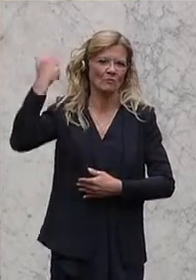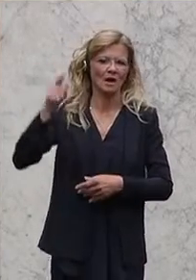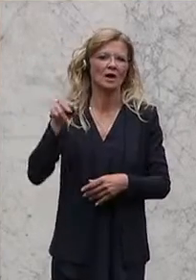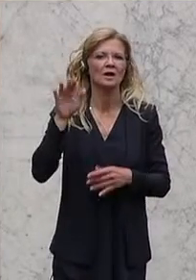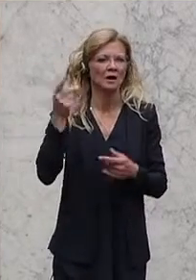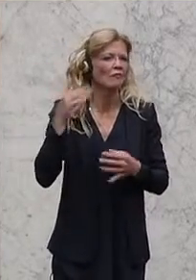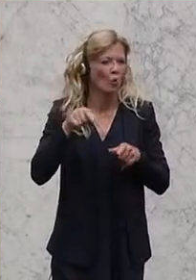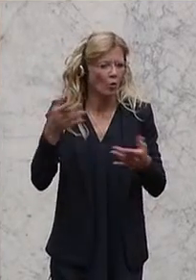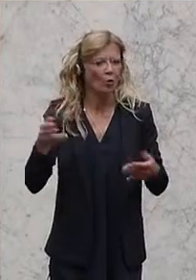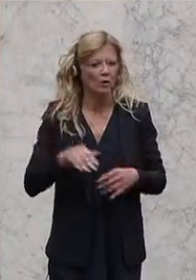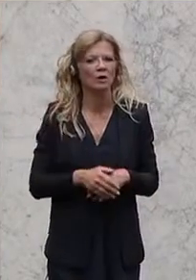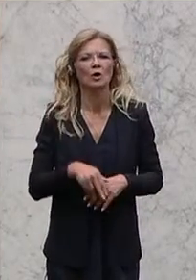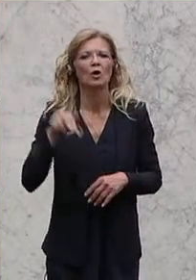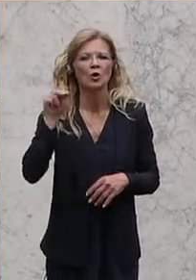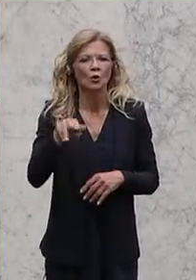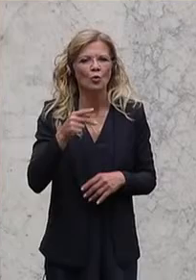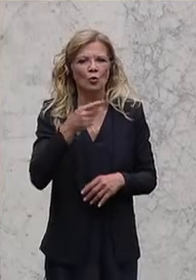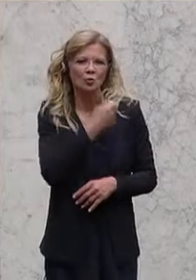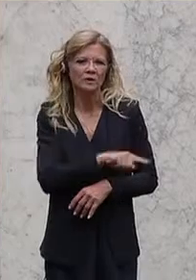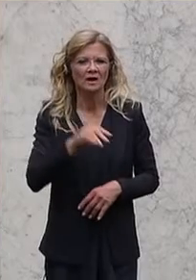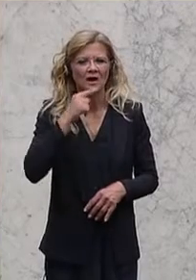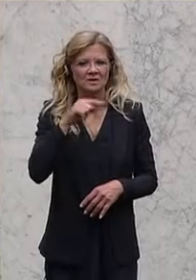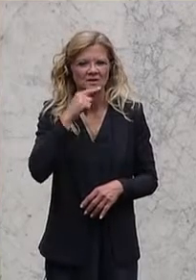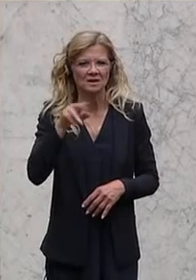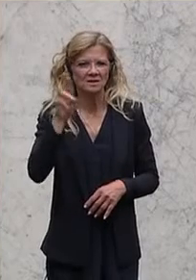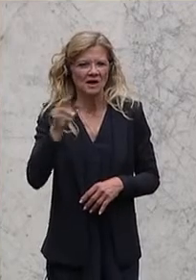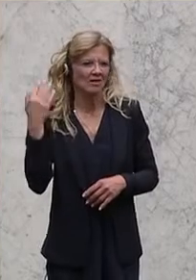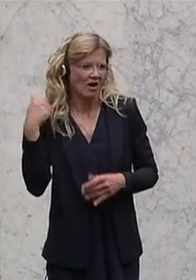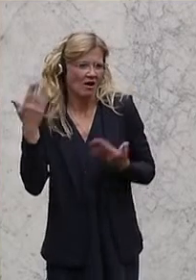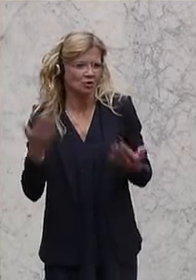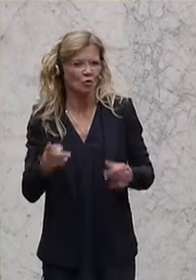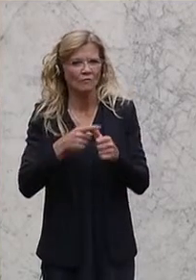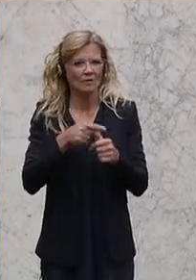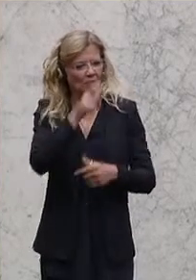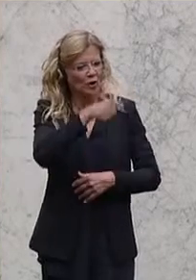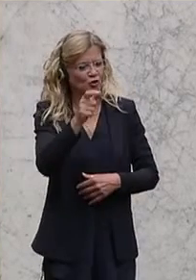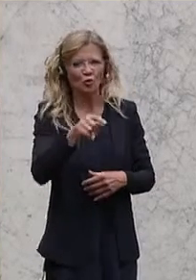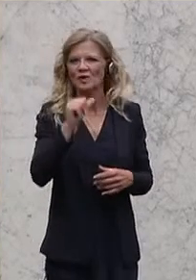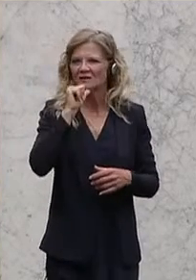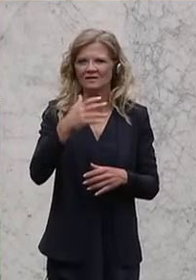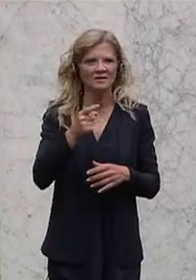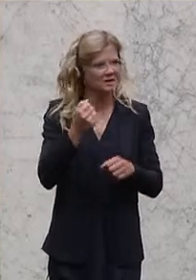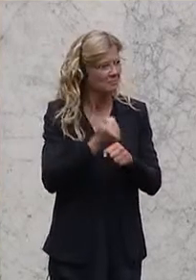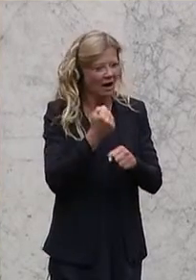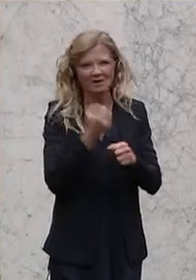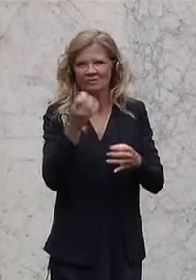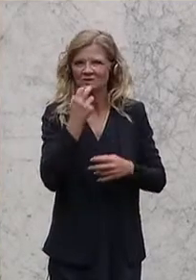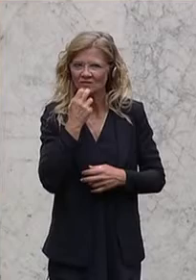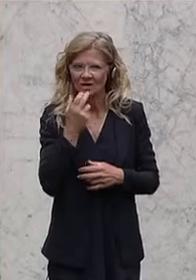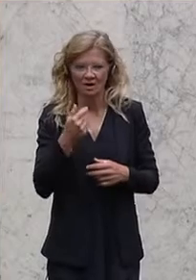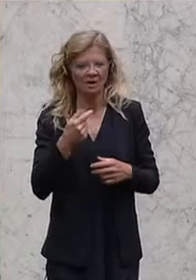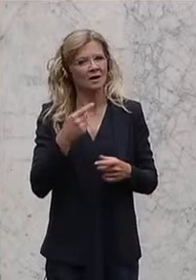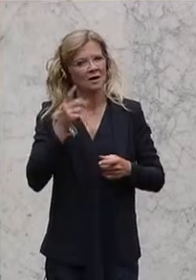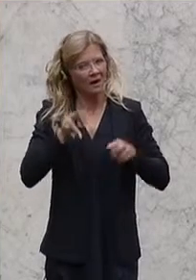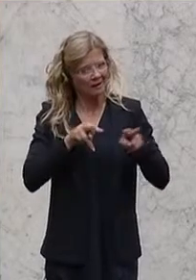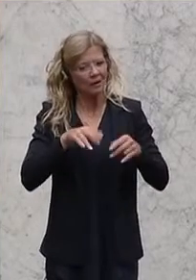UdSSR nämlich, da hat man gewisse Herrschaften, wenn sie nicht das getan haben, was man wollte, dann waren sie in Schulungen geschickt und haben dort eine